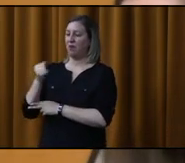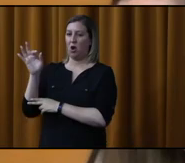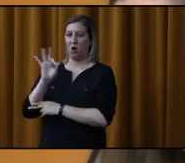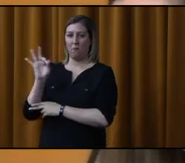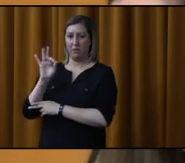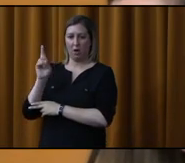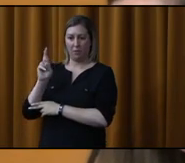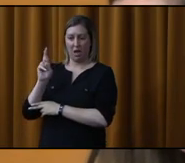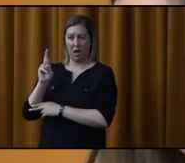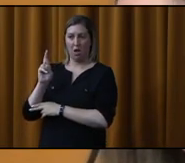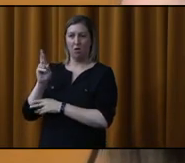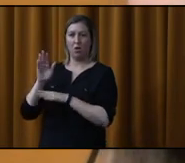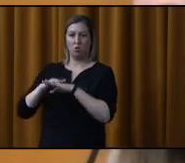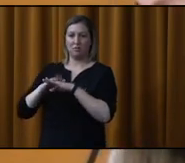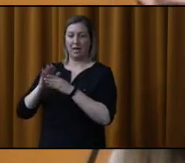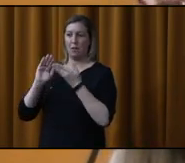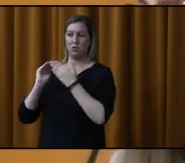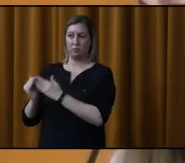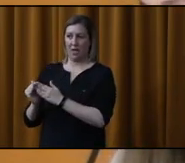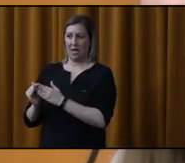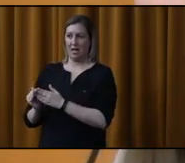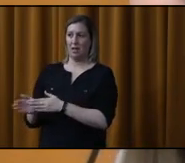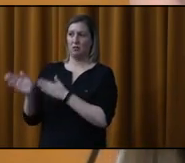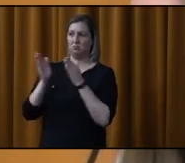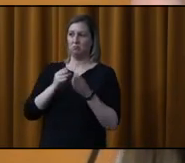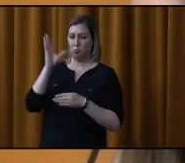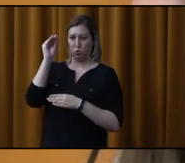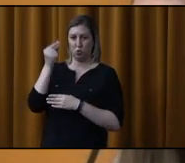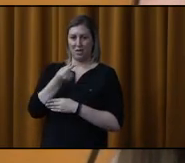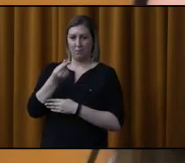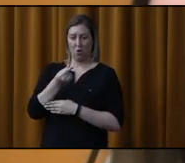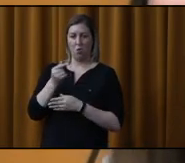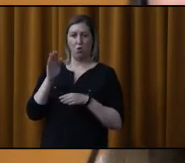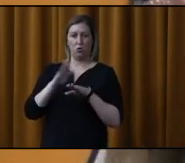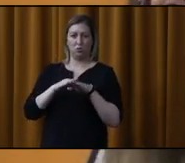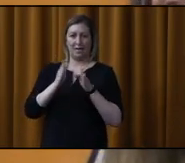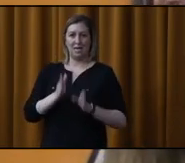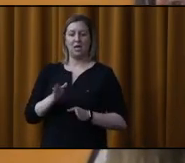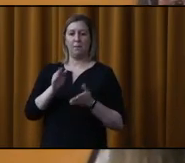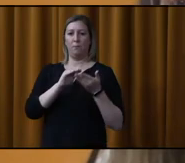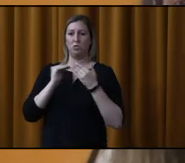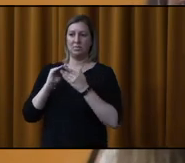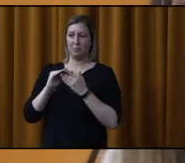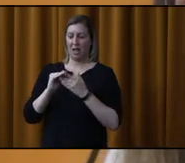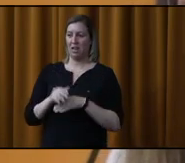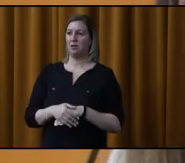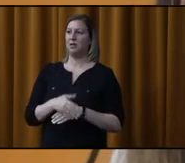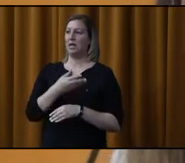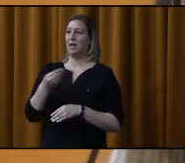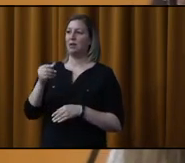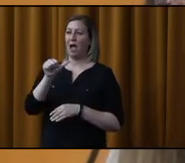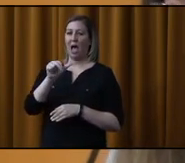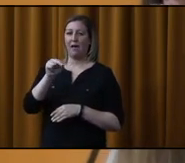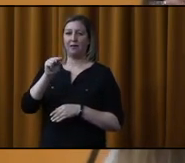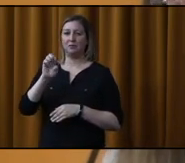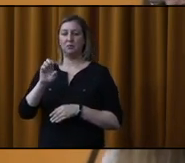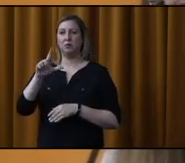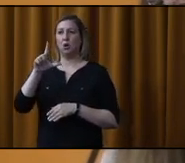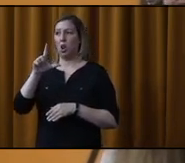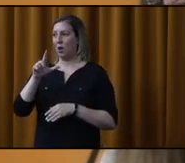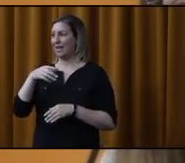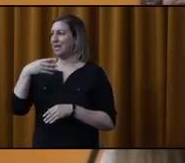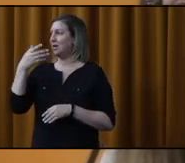conseillère municipale, Joubert Simon, conseiller municipal, ainsi que les citoyens et citoyennes, Anne-Laurie Beaubrun,